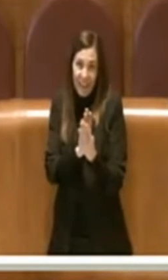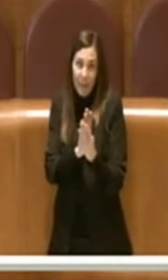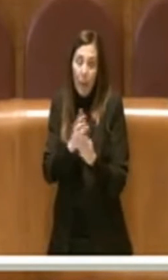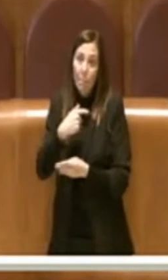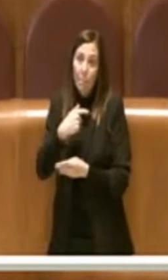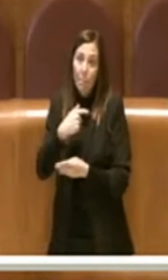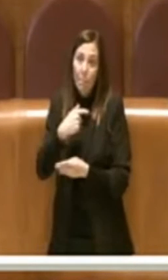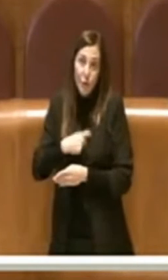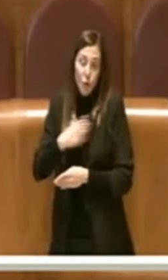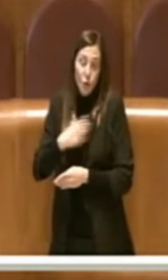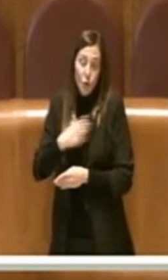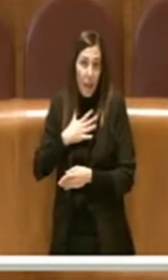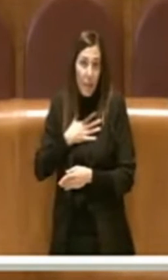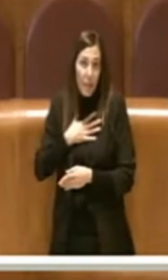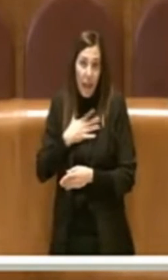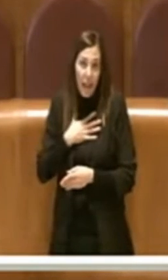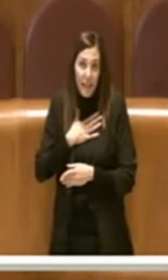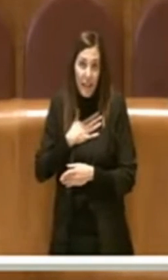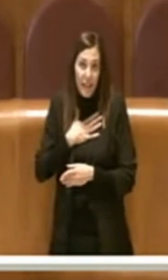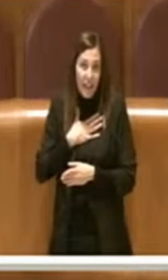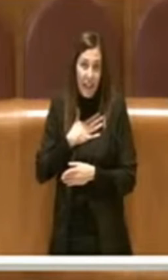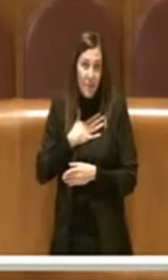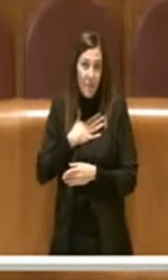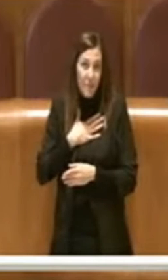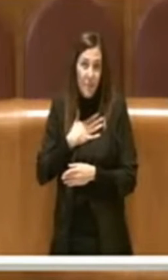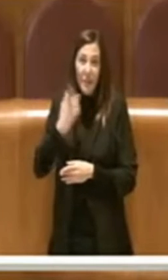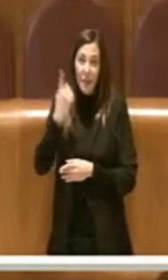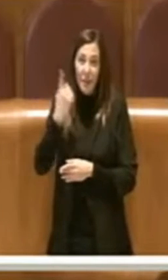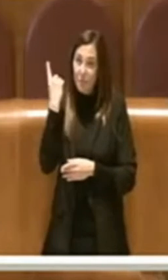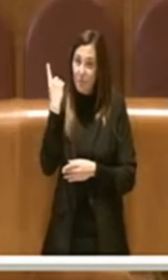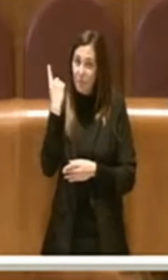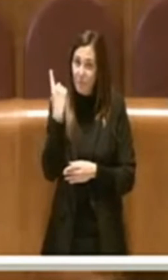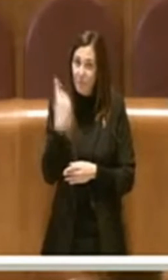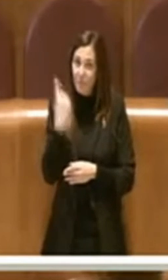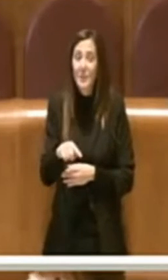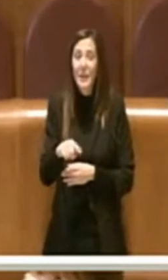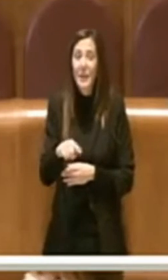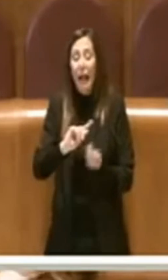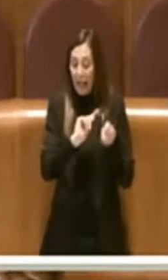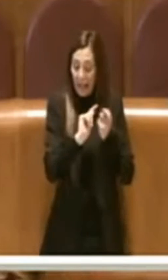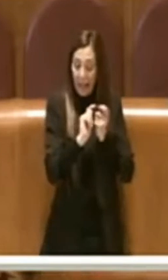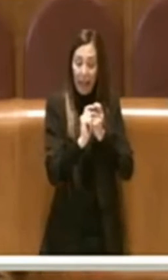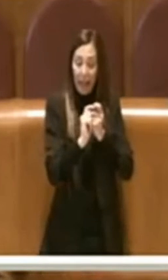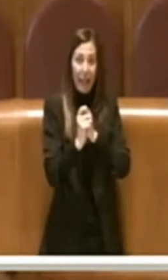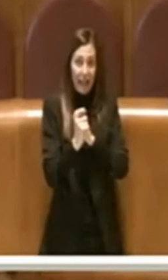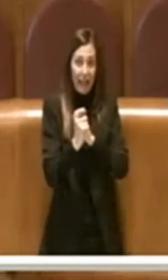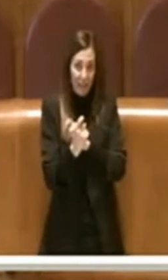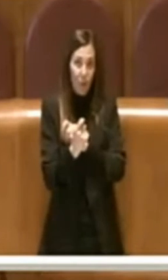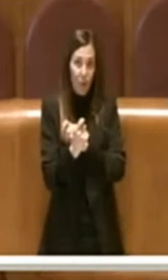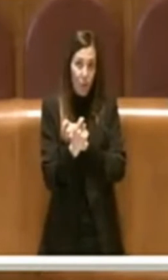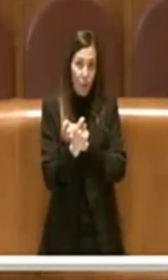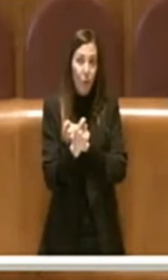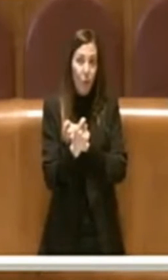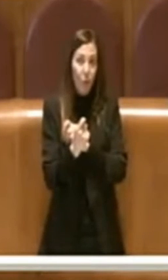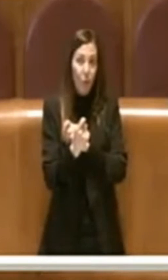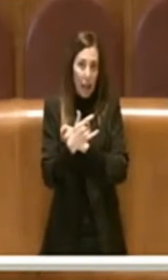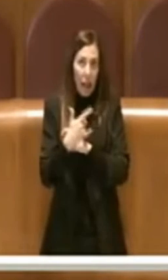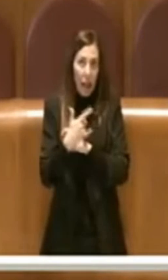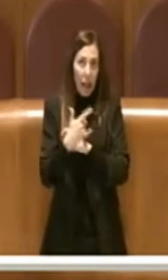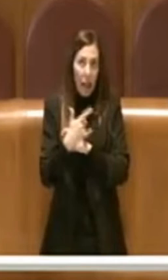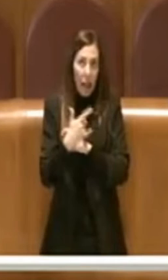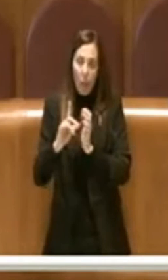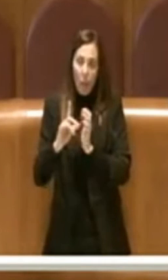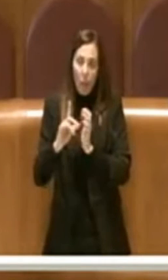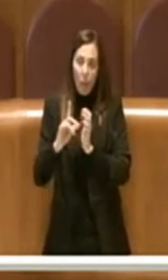Personalmente ritengo che questa sia certamente una di quelle riforme che ha impiegato più